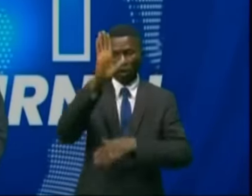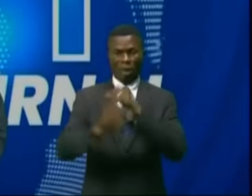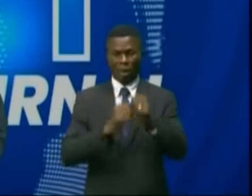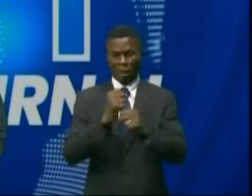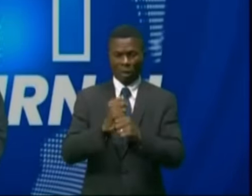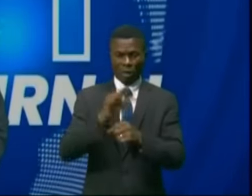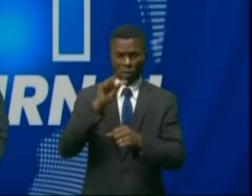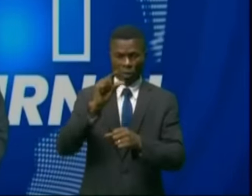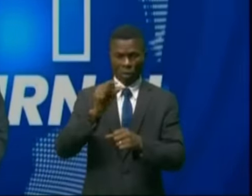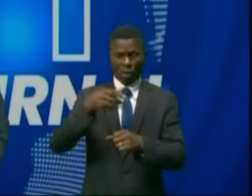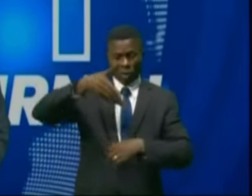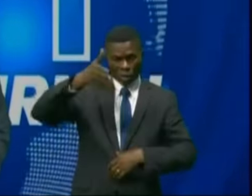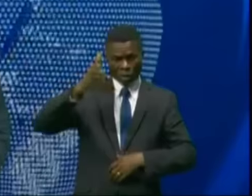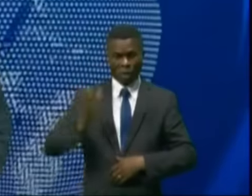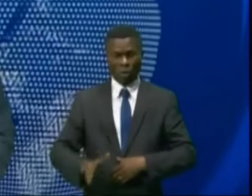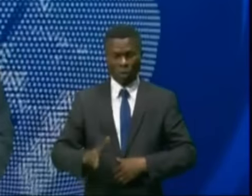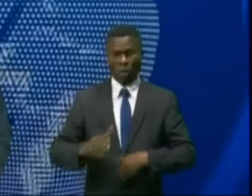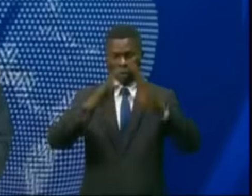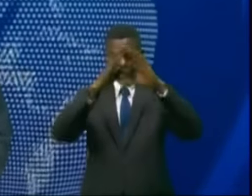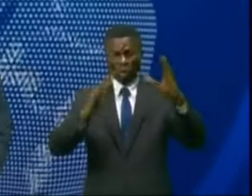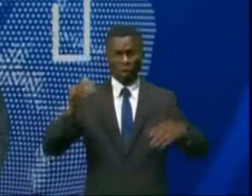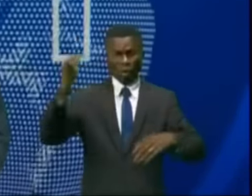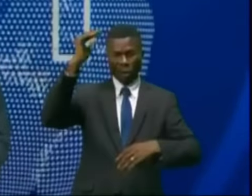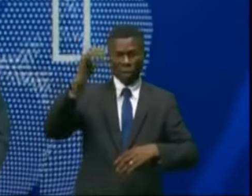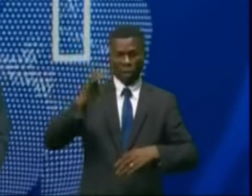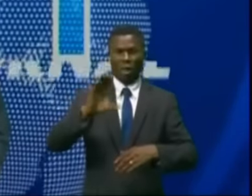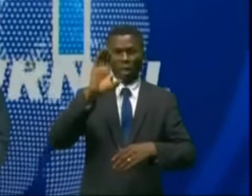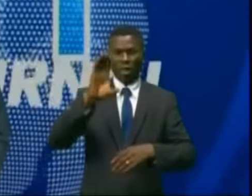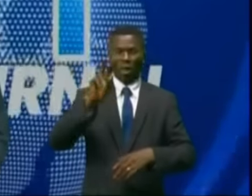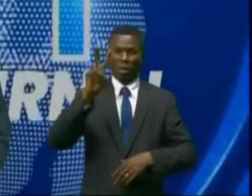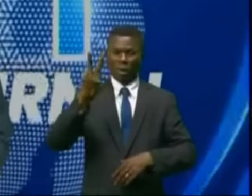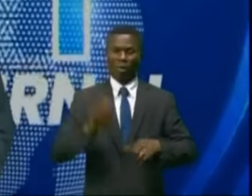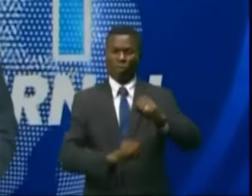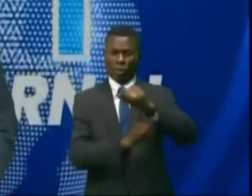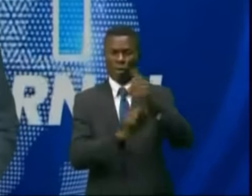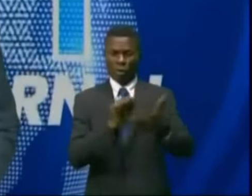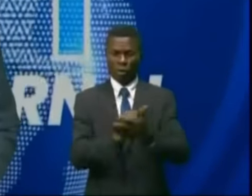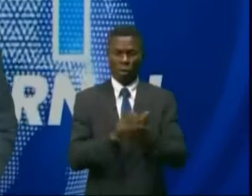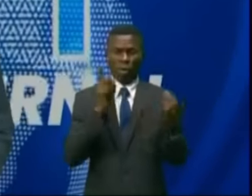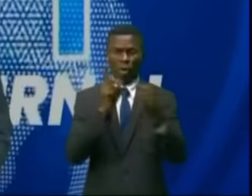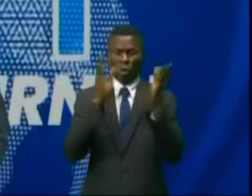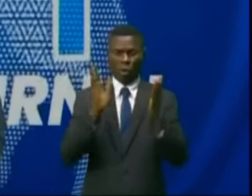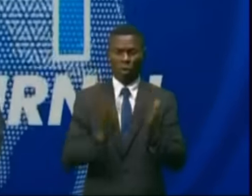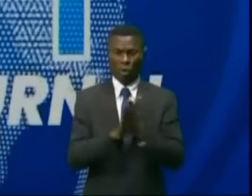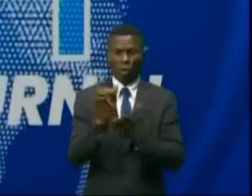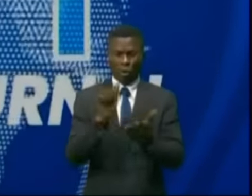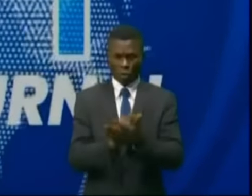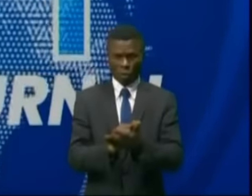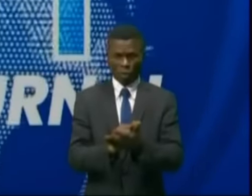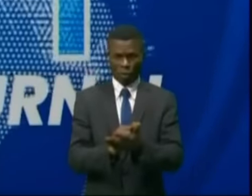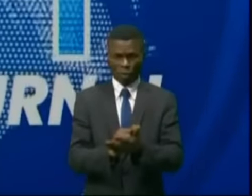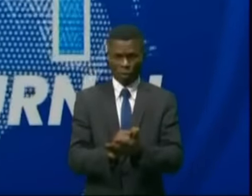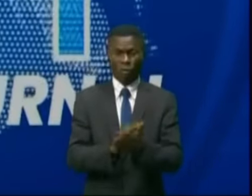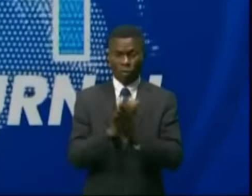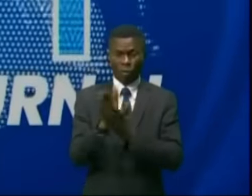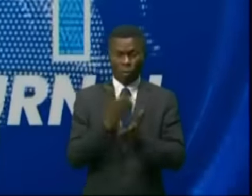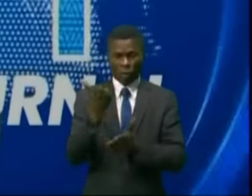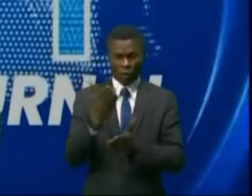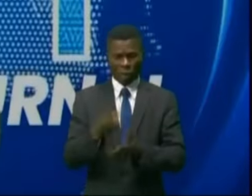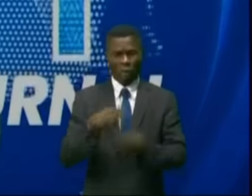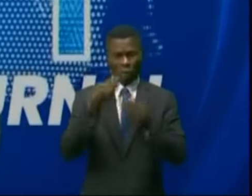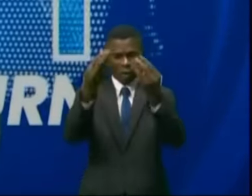maximum en expertise immobilière avec CV en appui. Les consultants intéressés, si la chose vous intéresse,